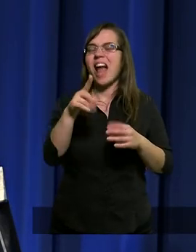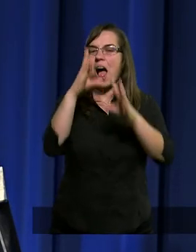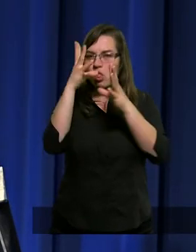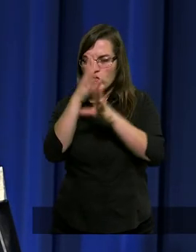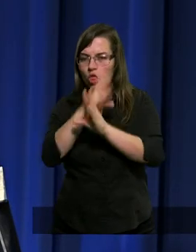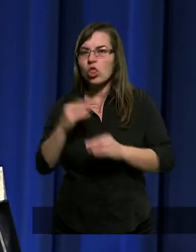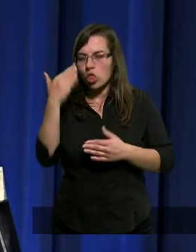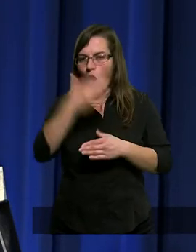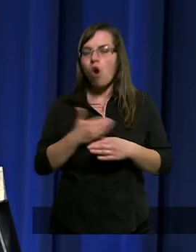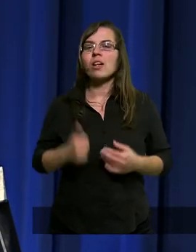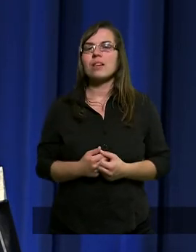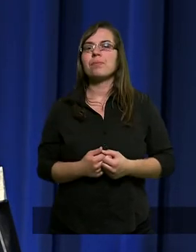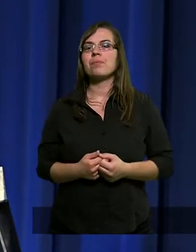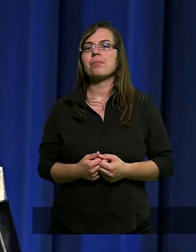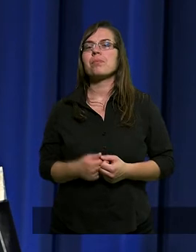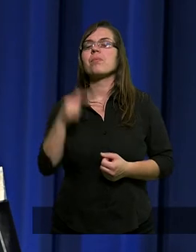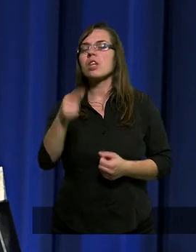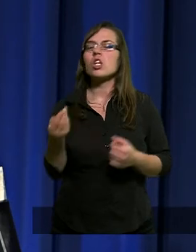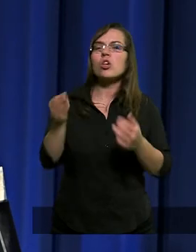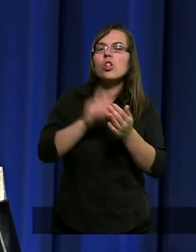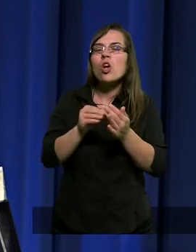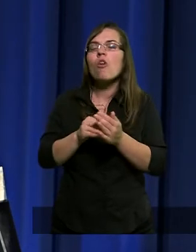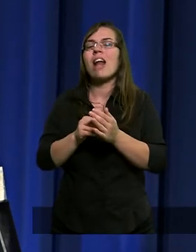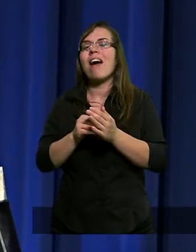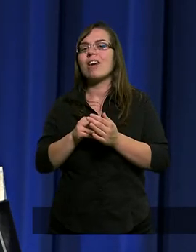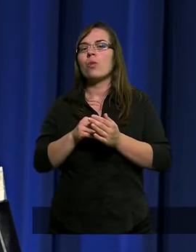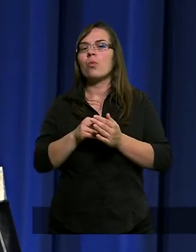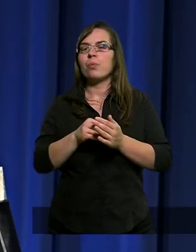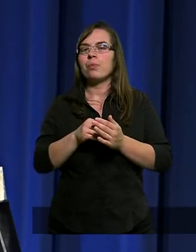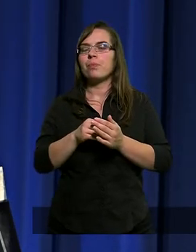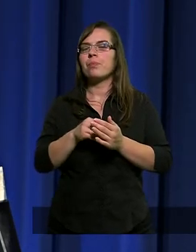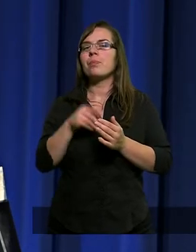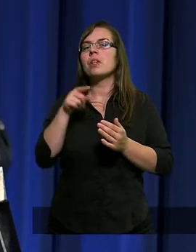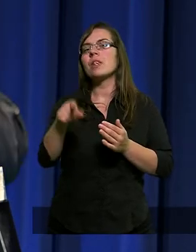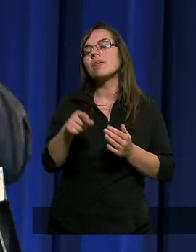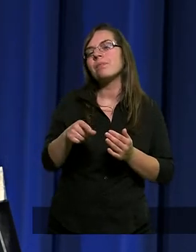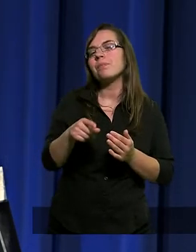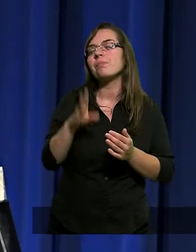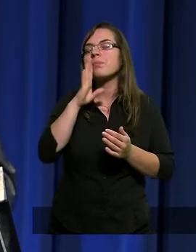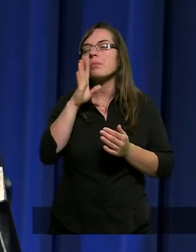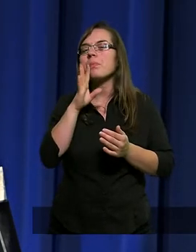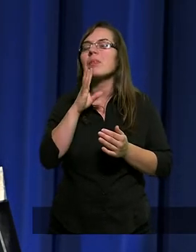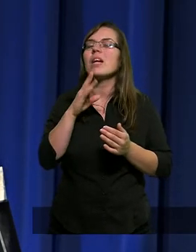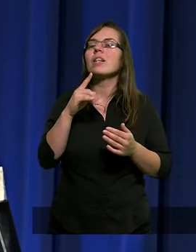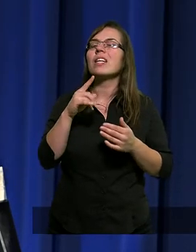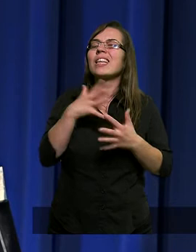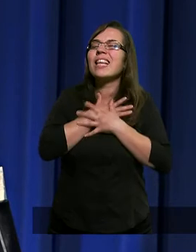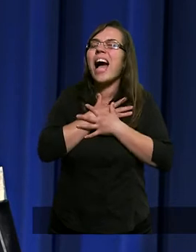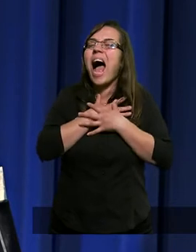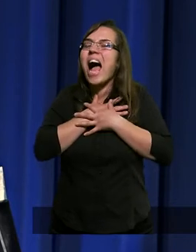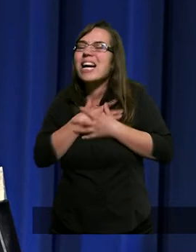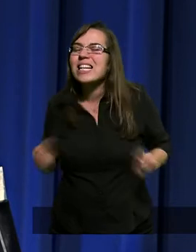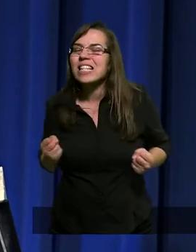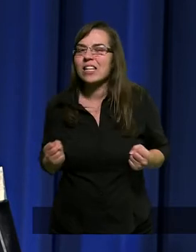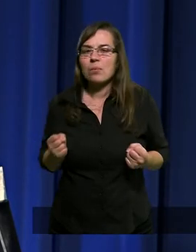Blady księżyc świecił, jakby dodawał, dodawał no tego tragizmu tej nocy.